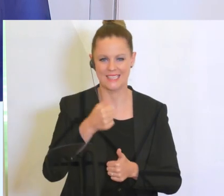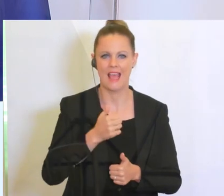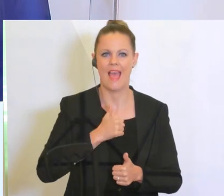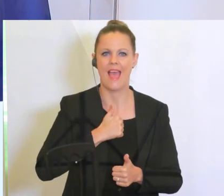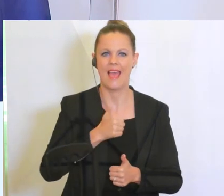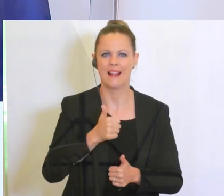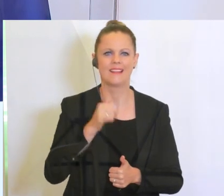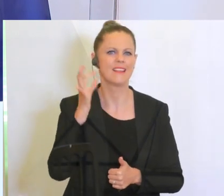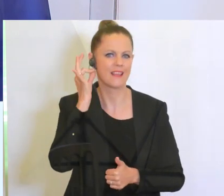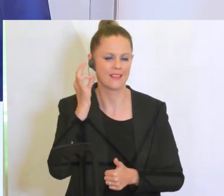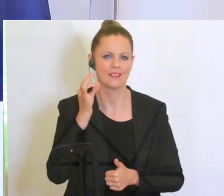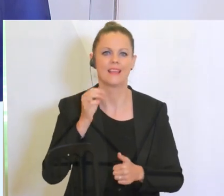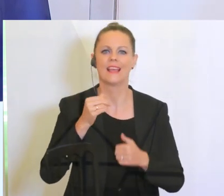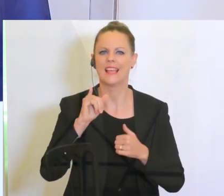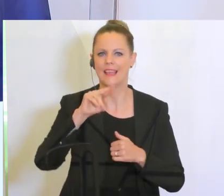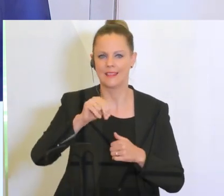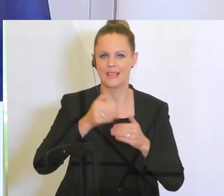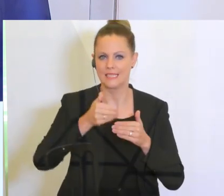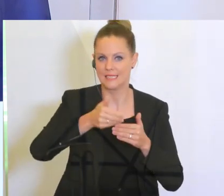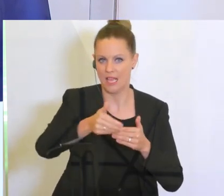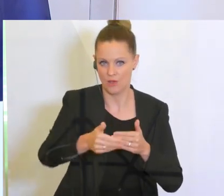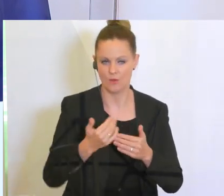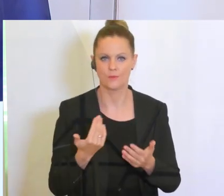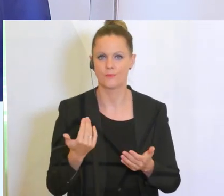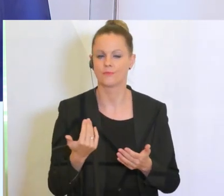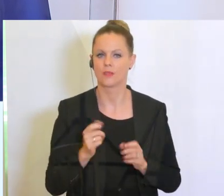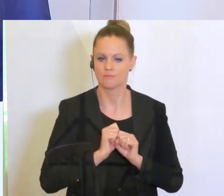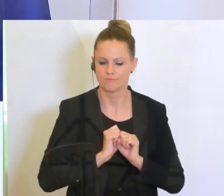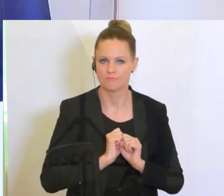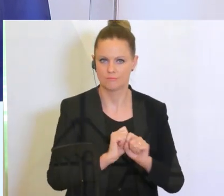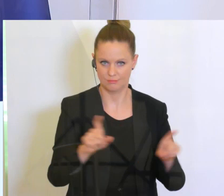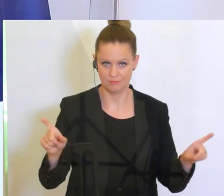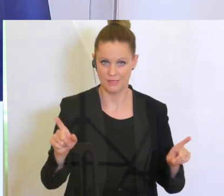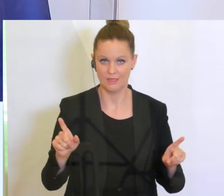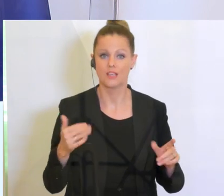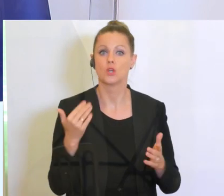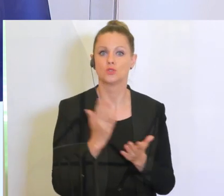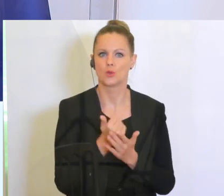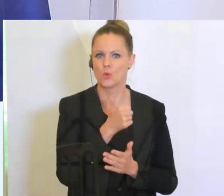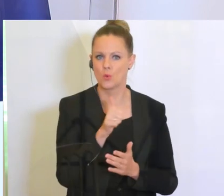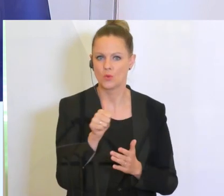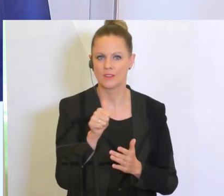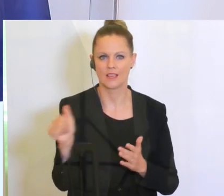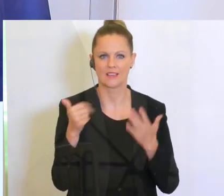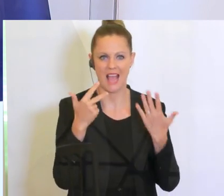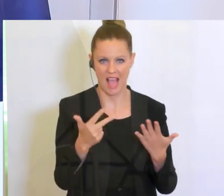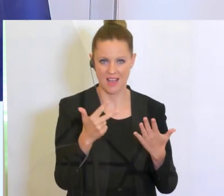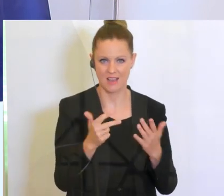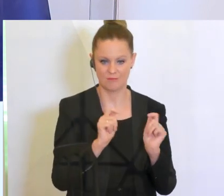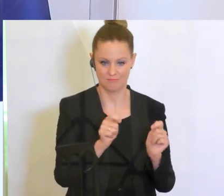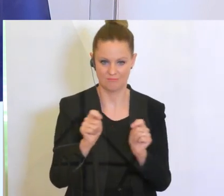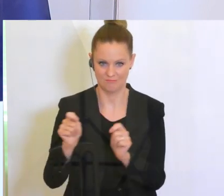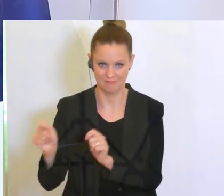in Serie. Es wurden jetzt gerade 108 Exposés eingereicht. Die besten sechs wurden von einer